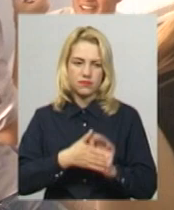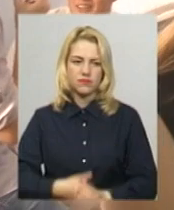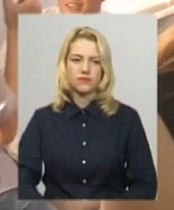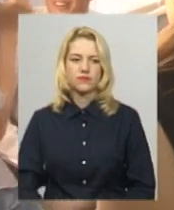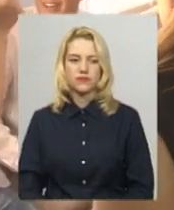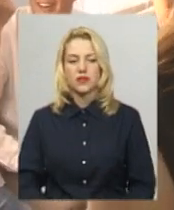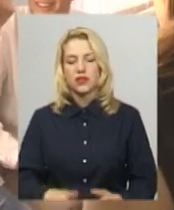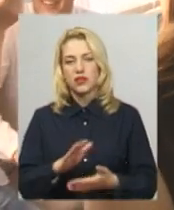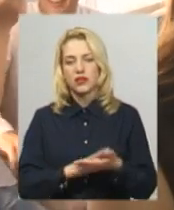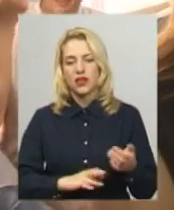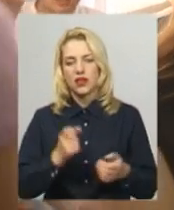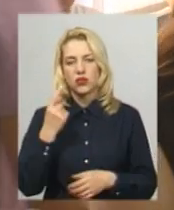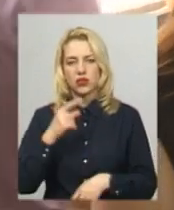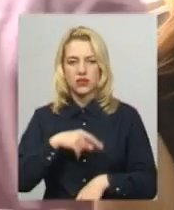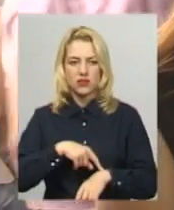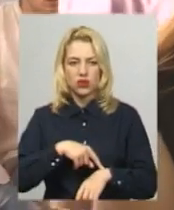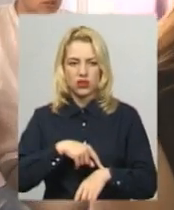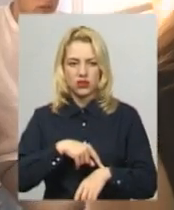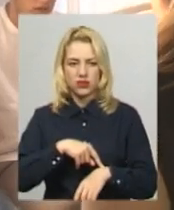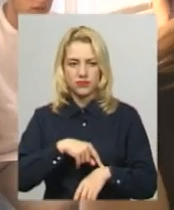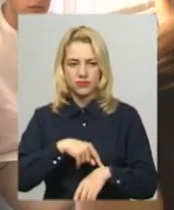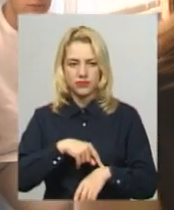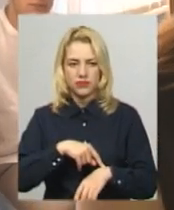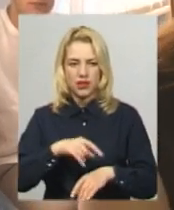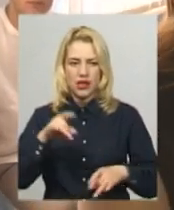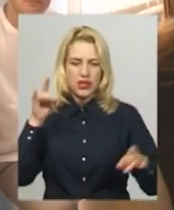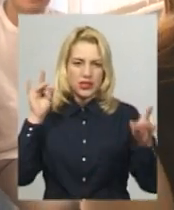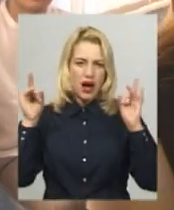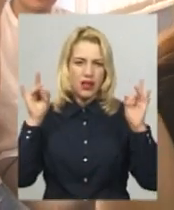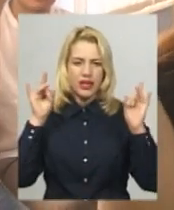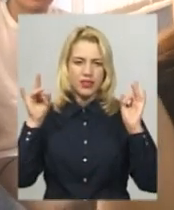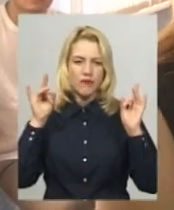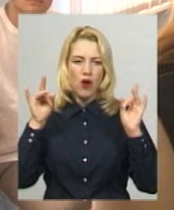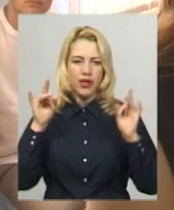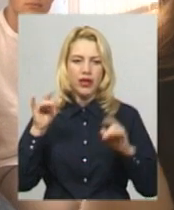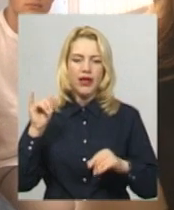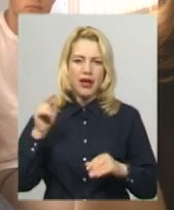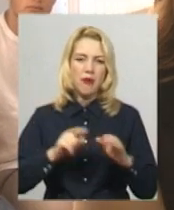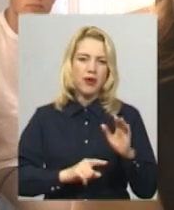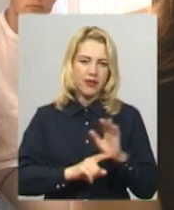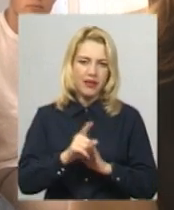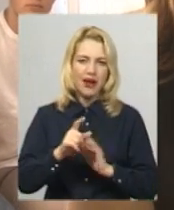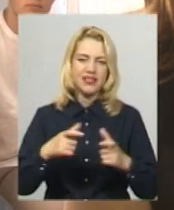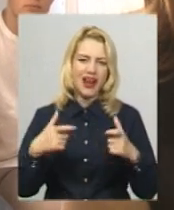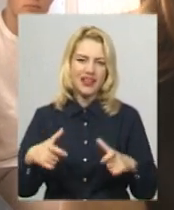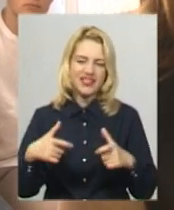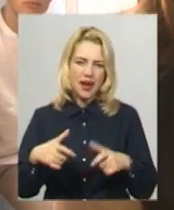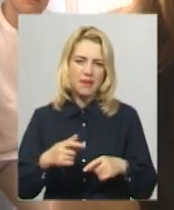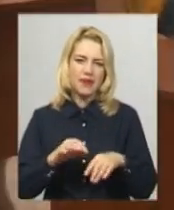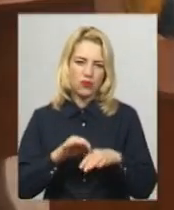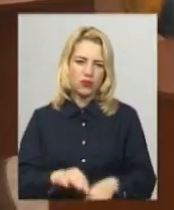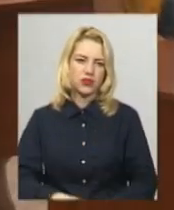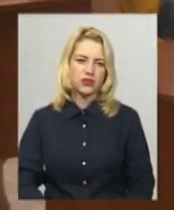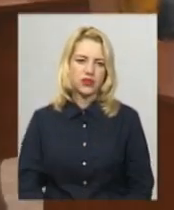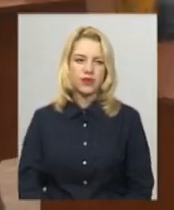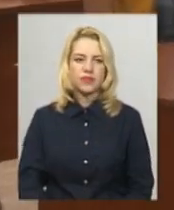Далі об 11-й годині лунає загальний дзвоник і розпочинається проведення ЗНО.